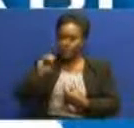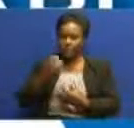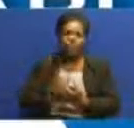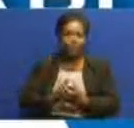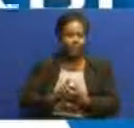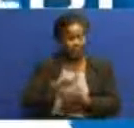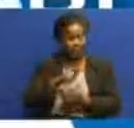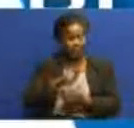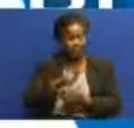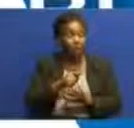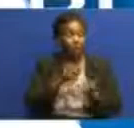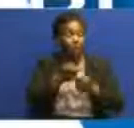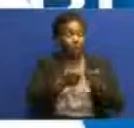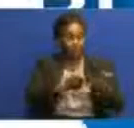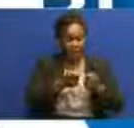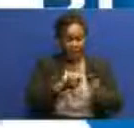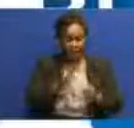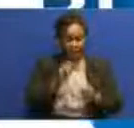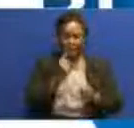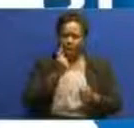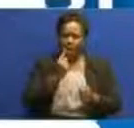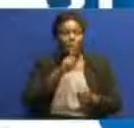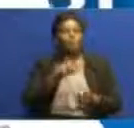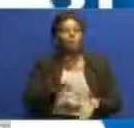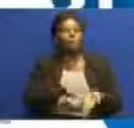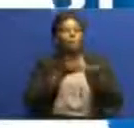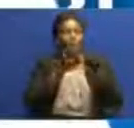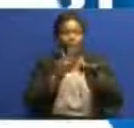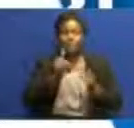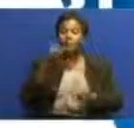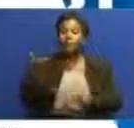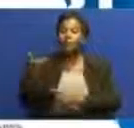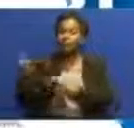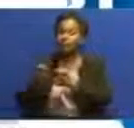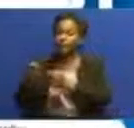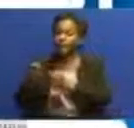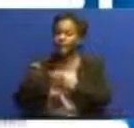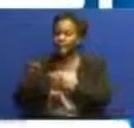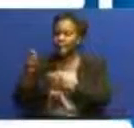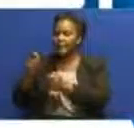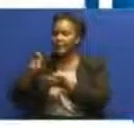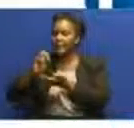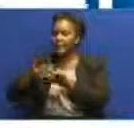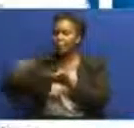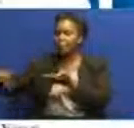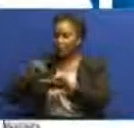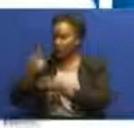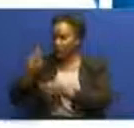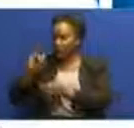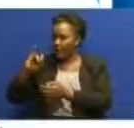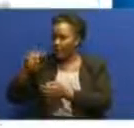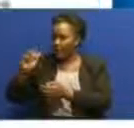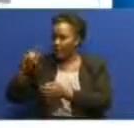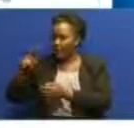Ngailo walikuwa na kaimu nafasi hiyo baada ya kutenguliwa kwa utewuzi wa Lazaro Kitandu. Nae Robert Ishilingi ya